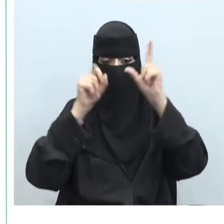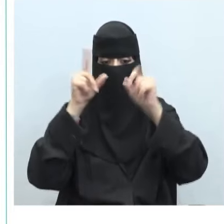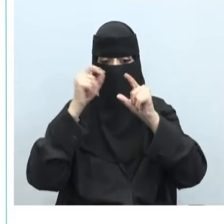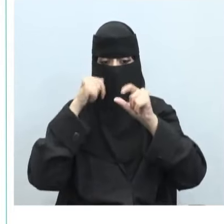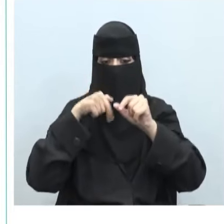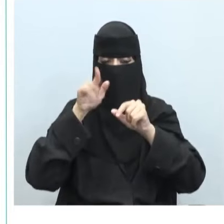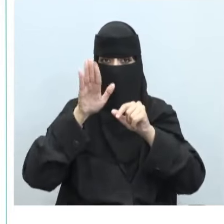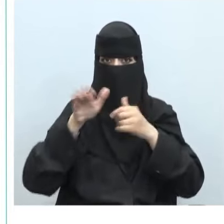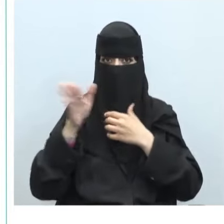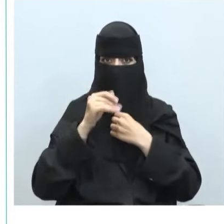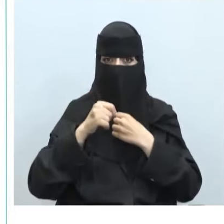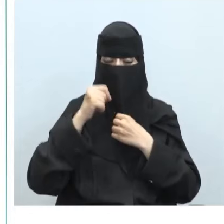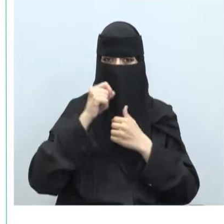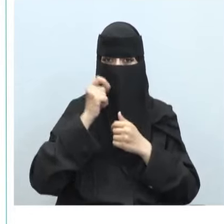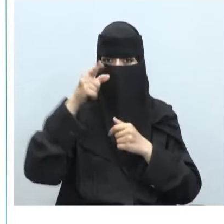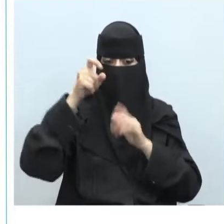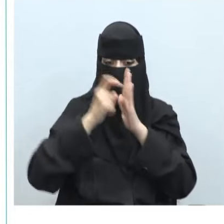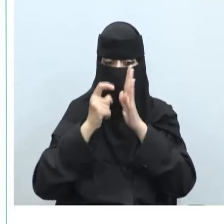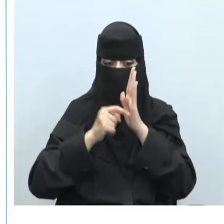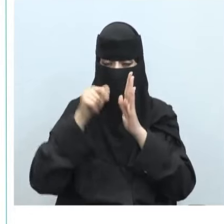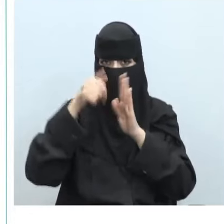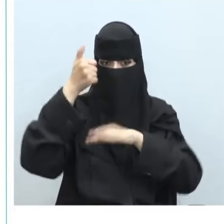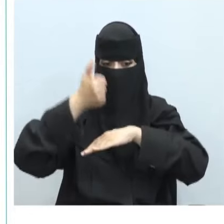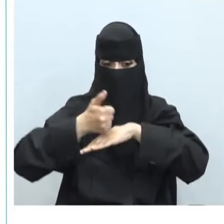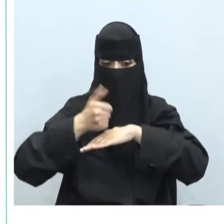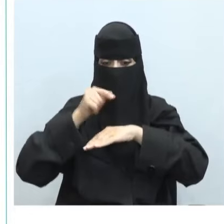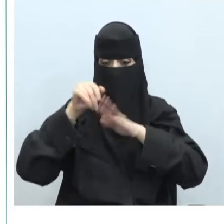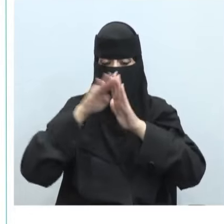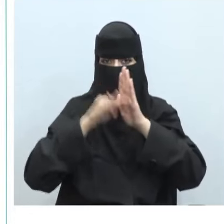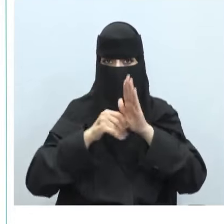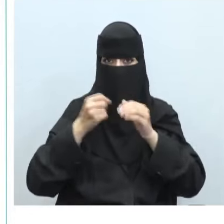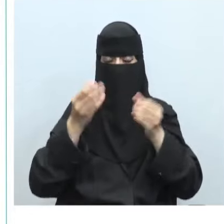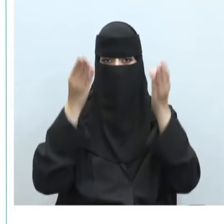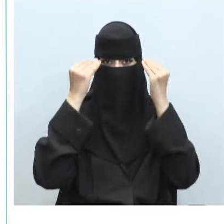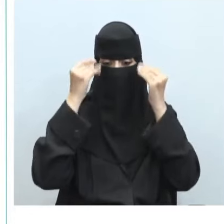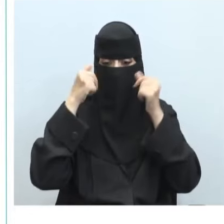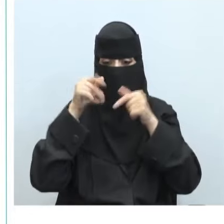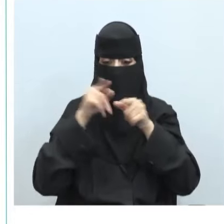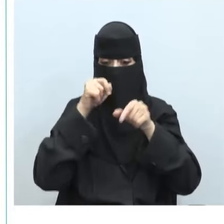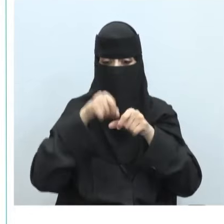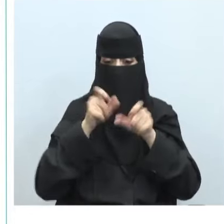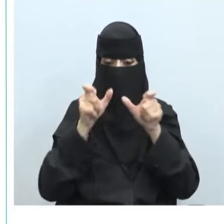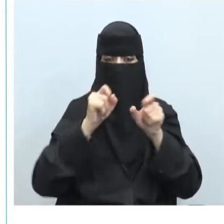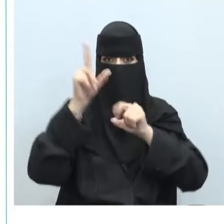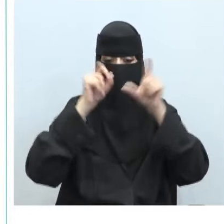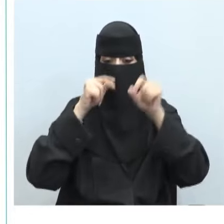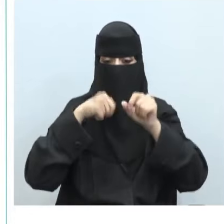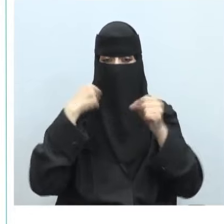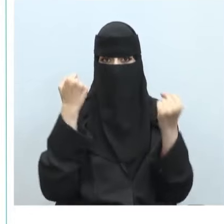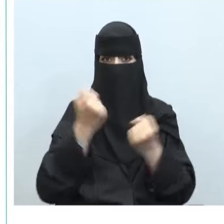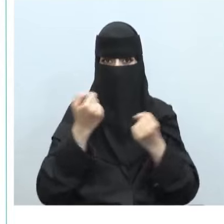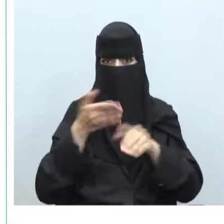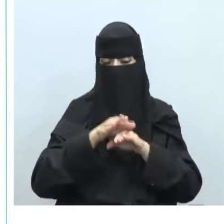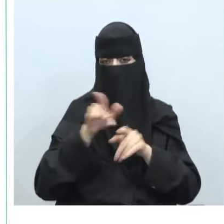السبراني ECC اذكر هذه الضوابط الخاصة لبرنامج التوعية بالأمن السبراني والتدريب